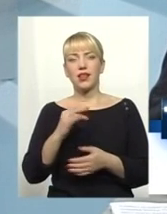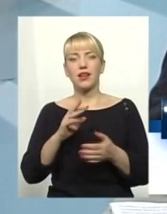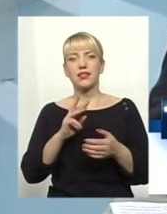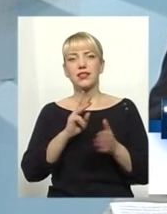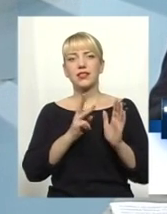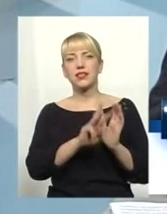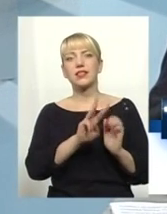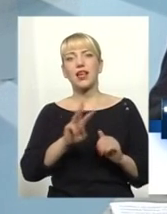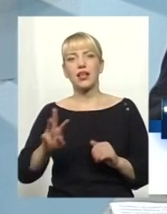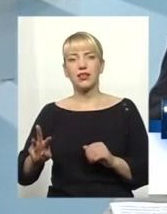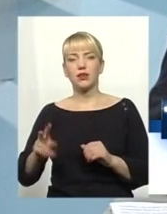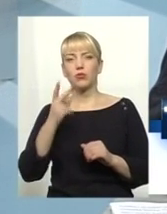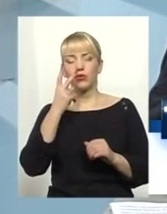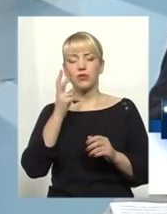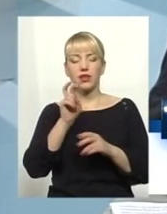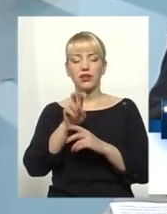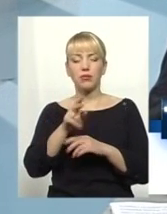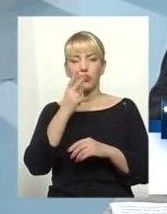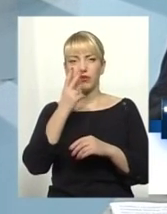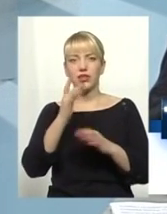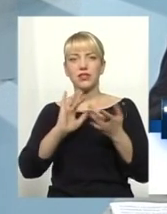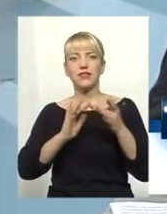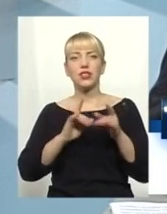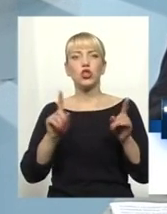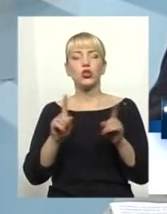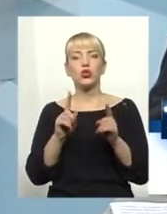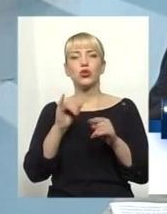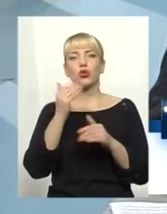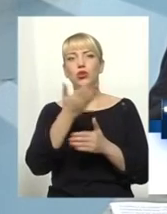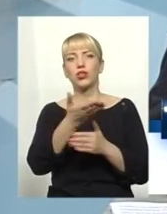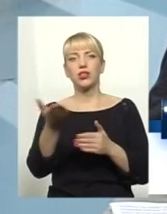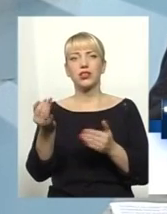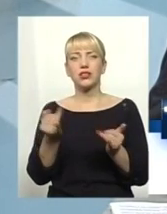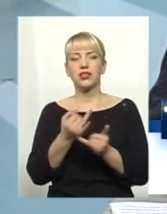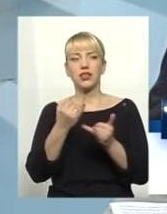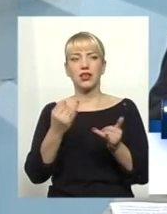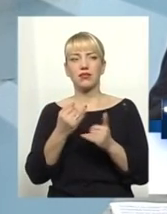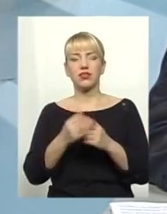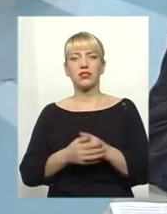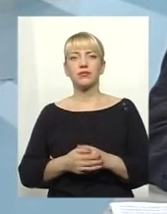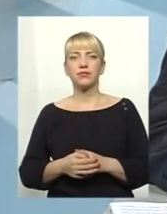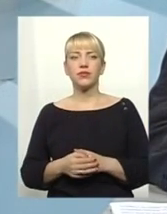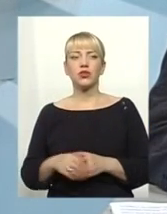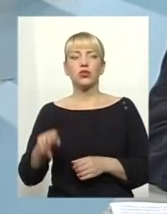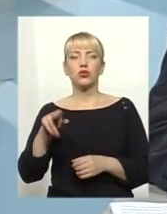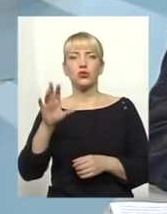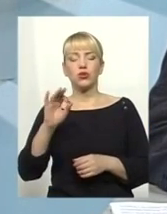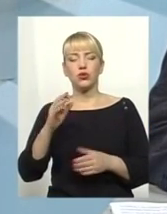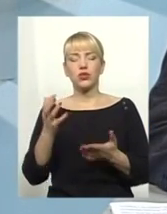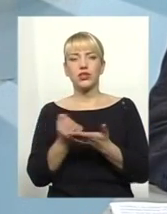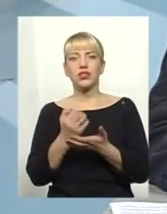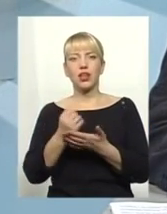подивитися те, що їх цікавить, те, що його цікавить якраз з точки зору статків політиків.